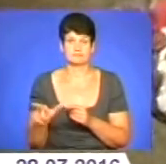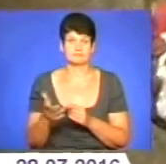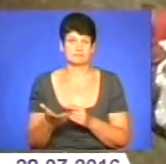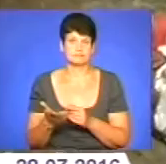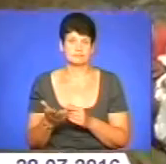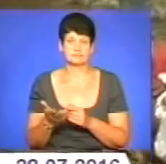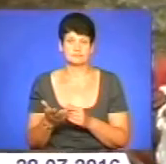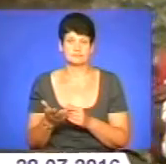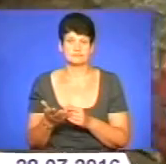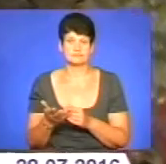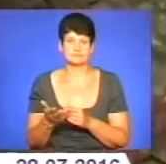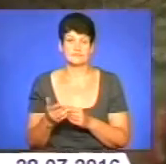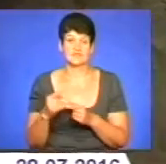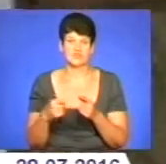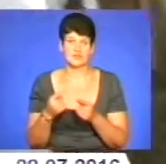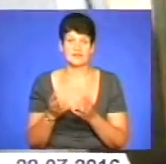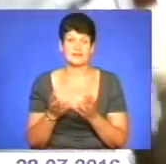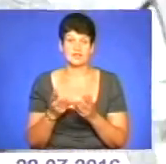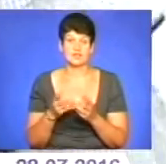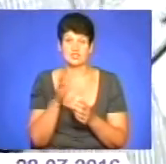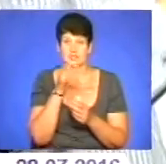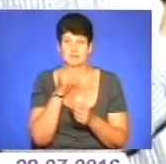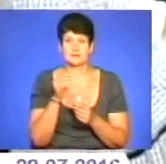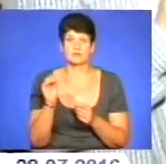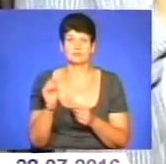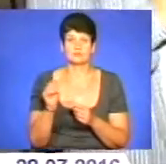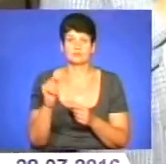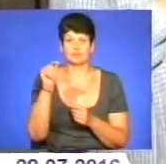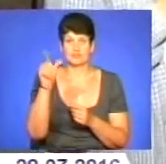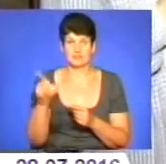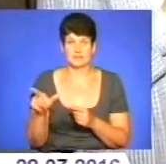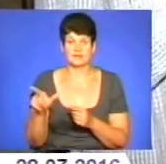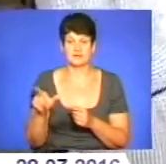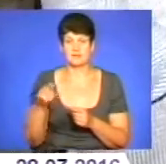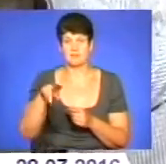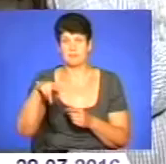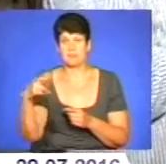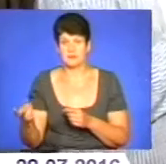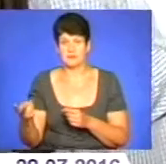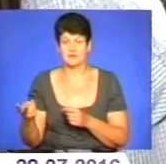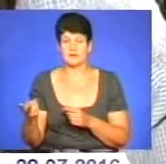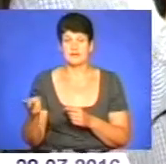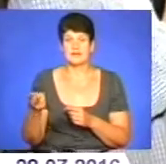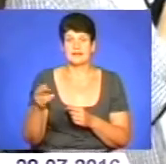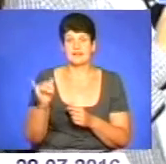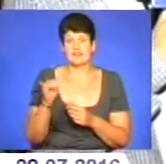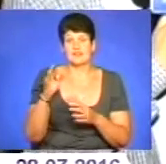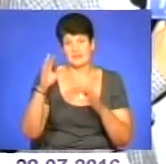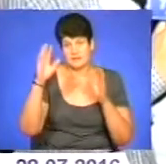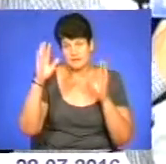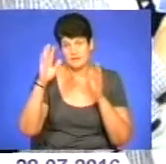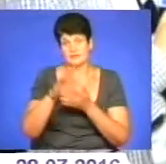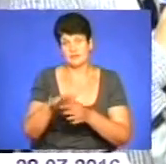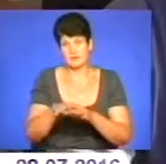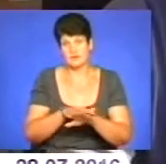Відповідно, через деякий час пляшка вивалювалась і, як нам розказали власне мешканці будинку, все далі виливалось